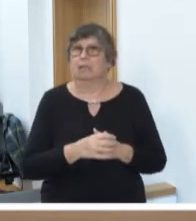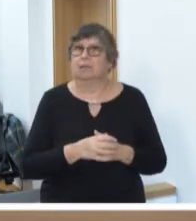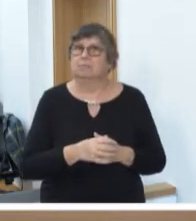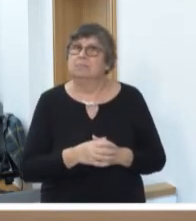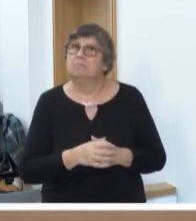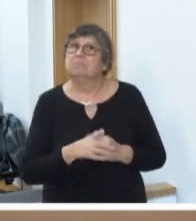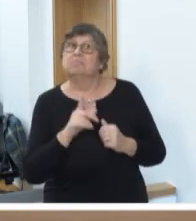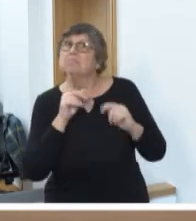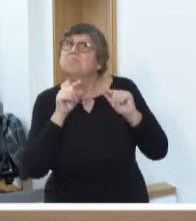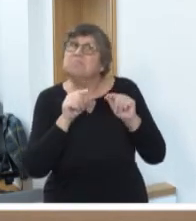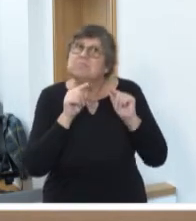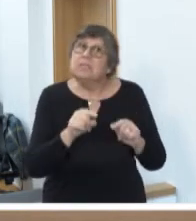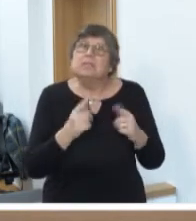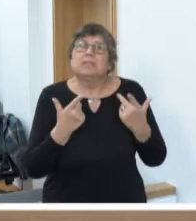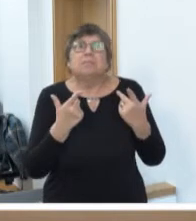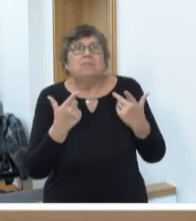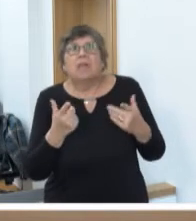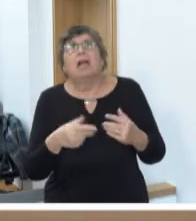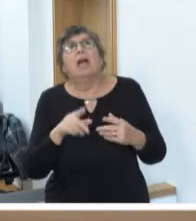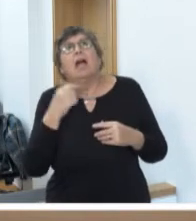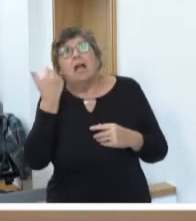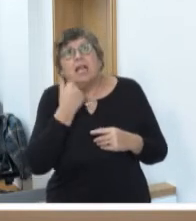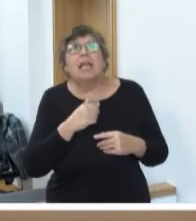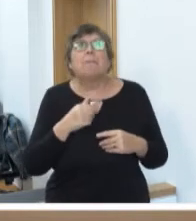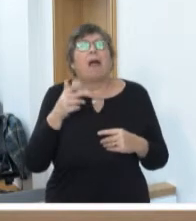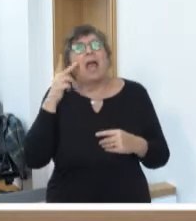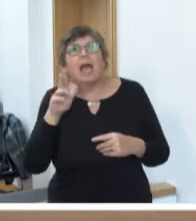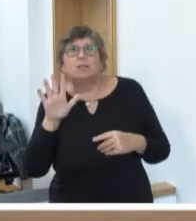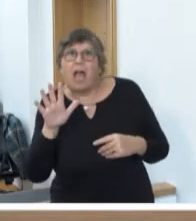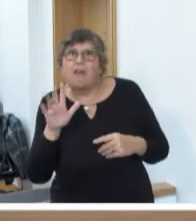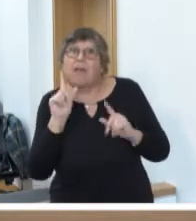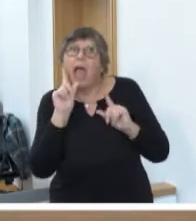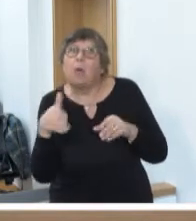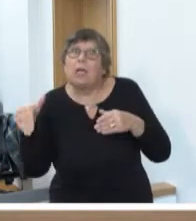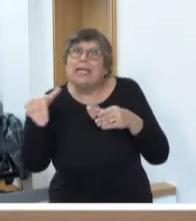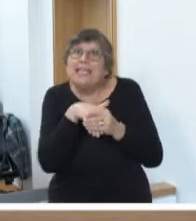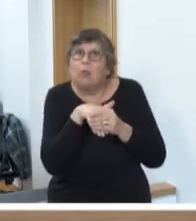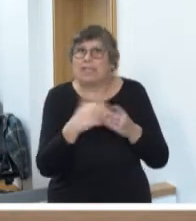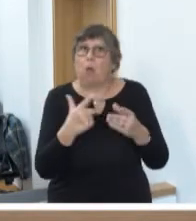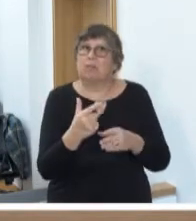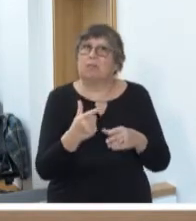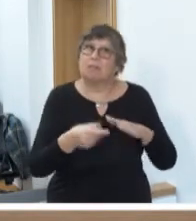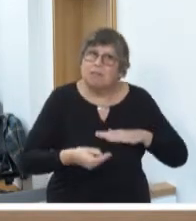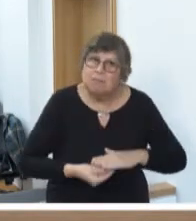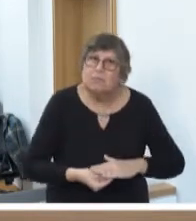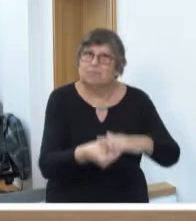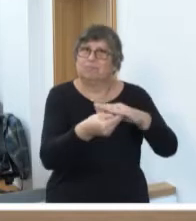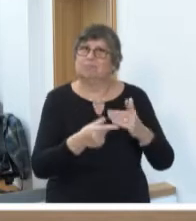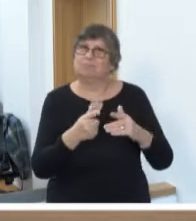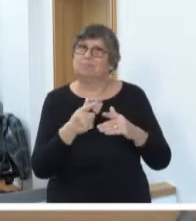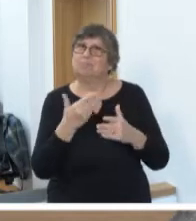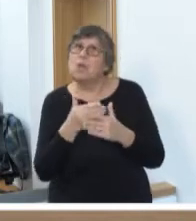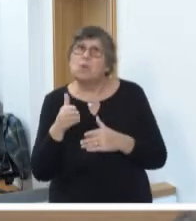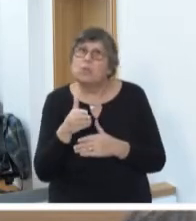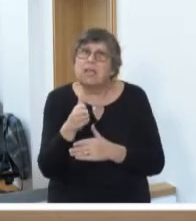Zu entstigmatisieren und, lieber Hermann Scharf, auch deren Inklusion zu stärken. Indem wir unterwegs sind, indem wir